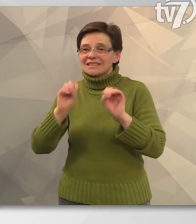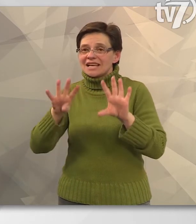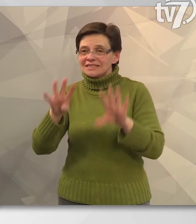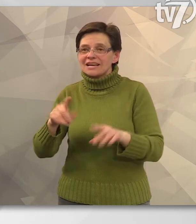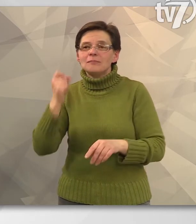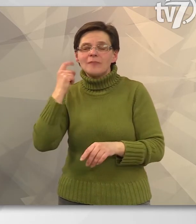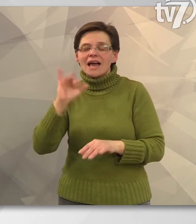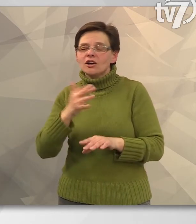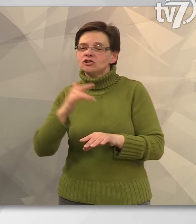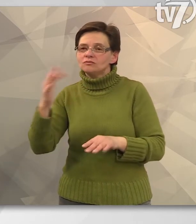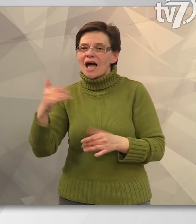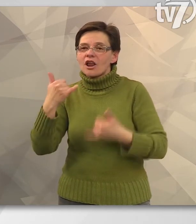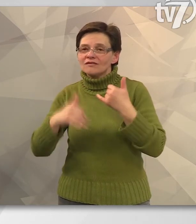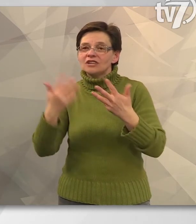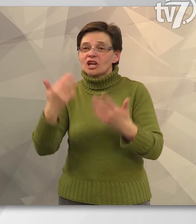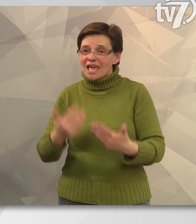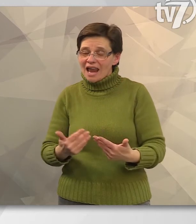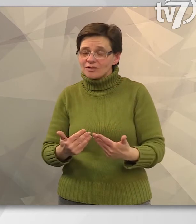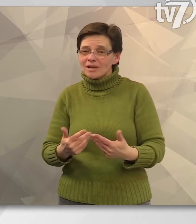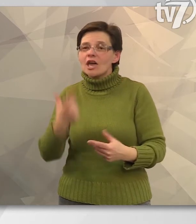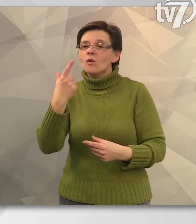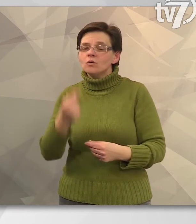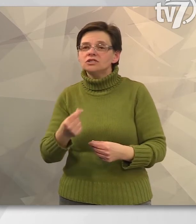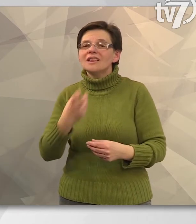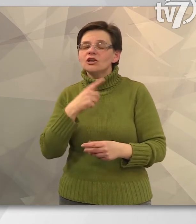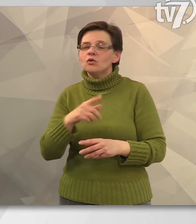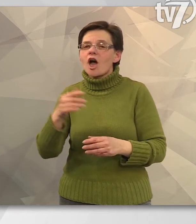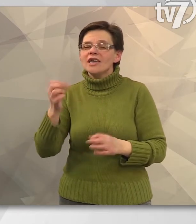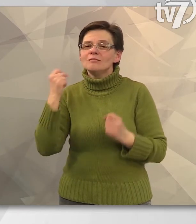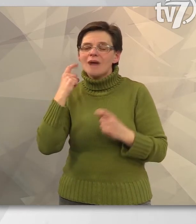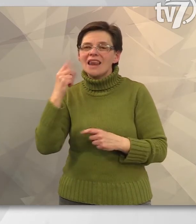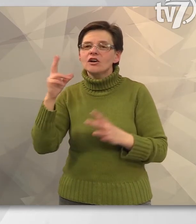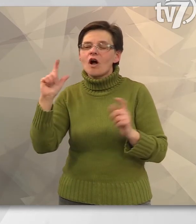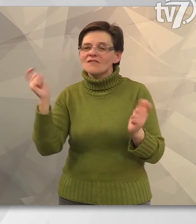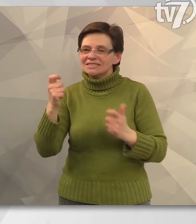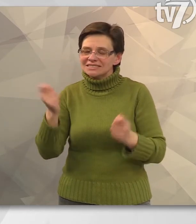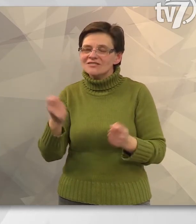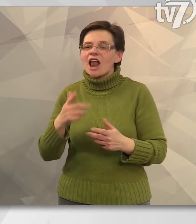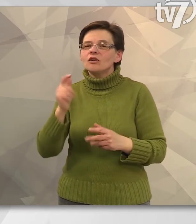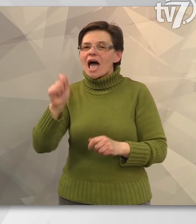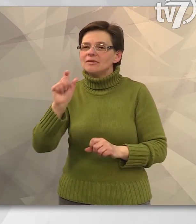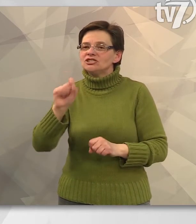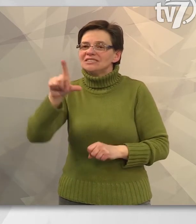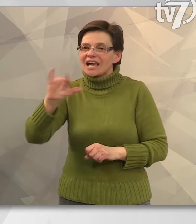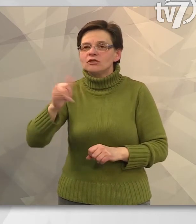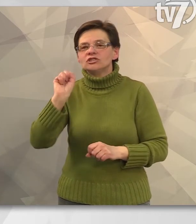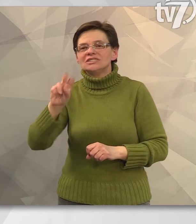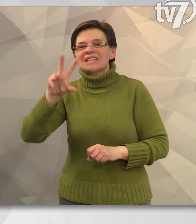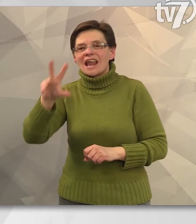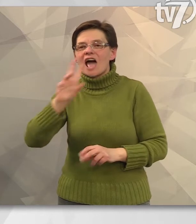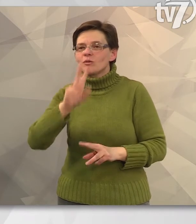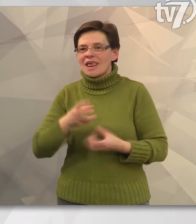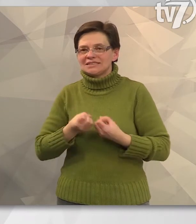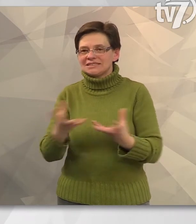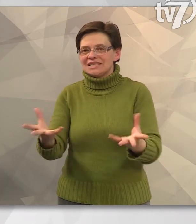2019 pálinka és pálatverseny eredményeit a 20. Gyulai Pálinka Fesztiválon április 12-én és